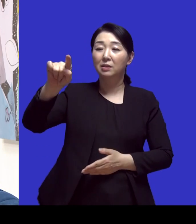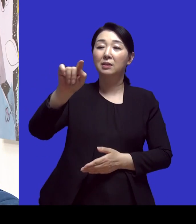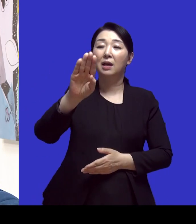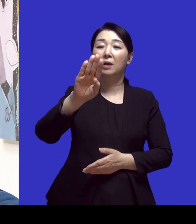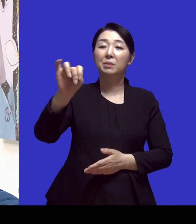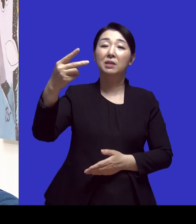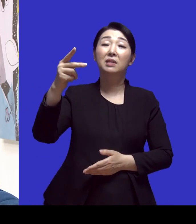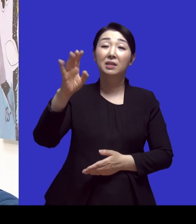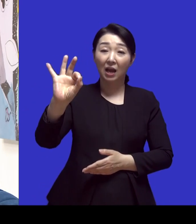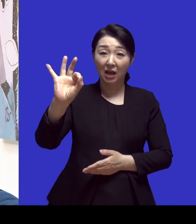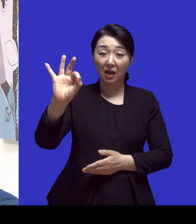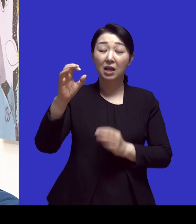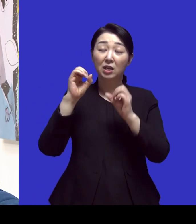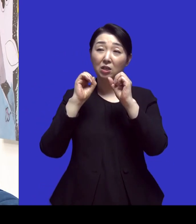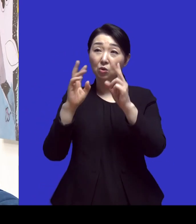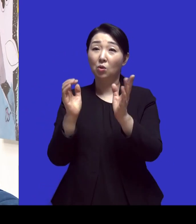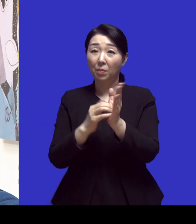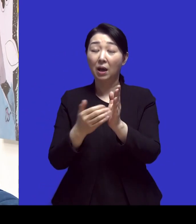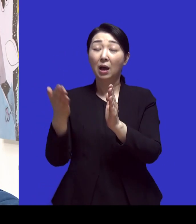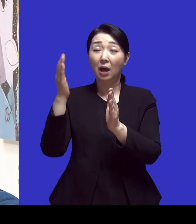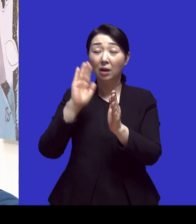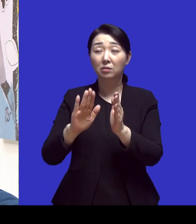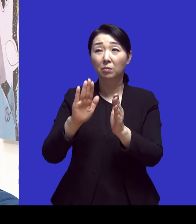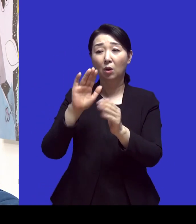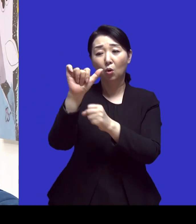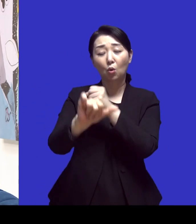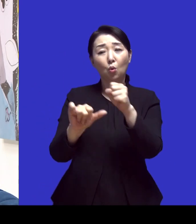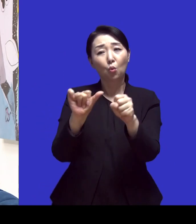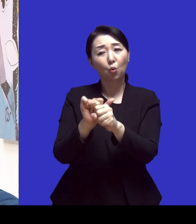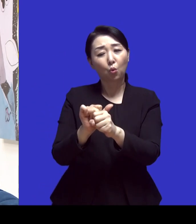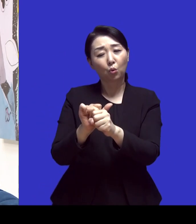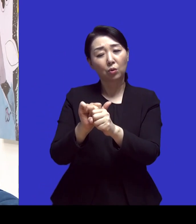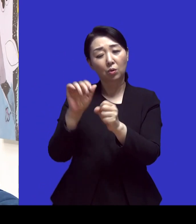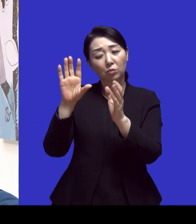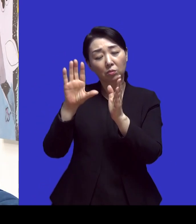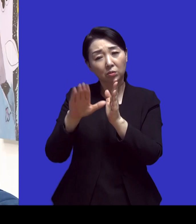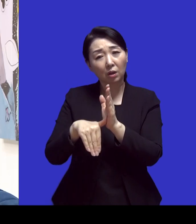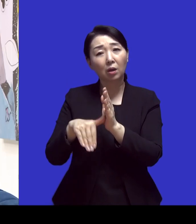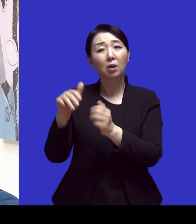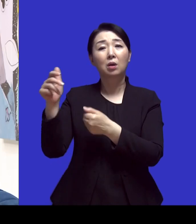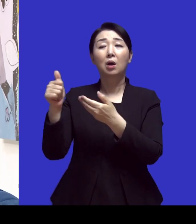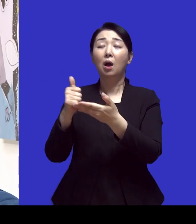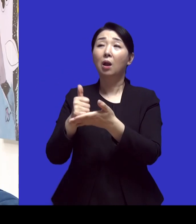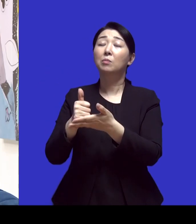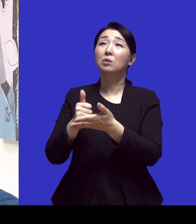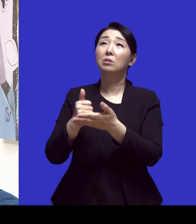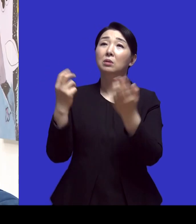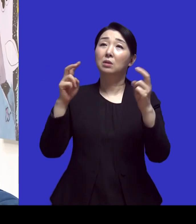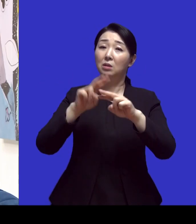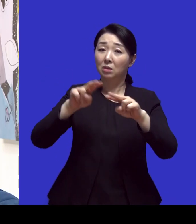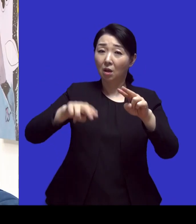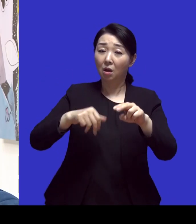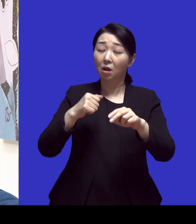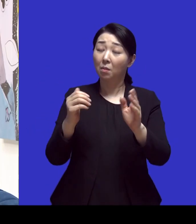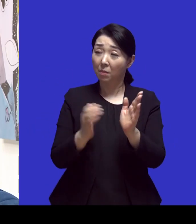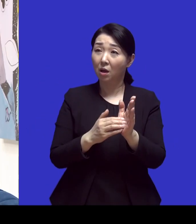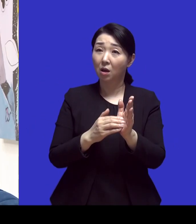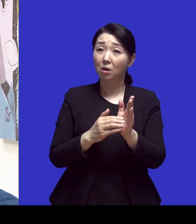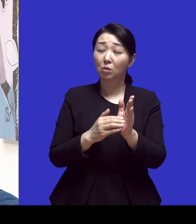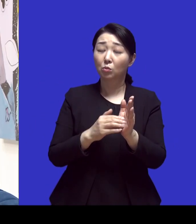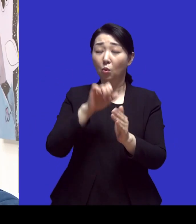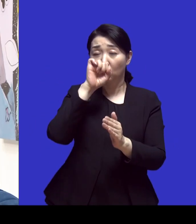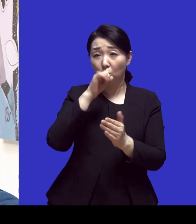직장에서 나오라는 마음을 주시더라고요 네 그래서 또 더 좋은 직장이나 다른 직장으로 이렇게 옮겨주시려나